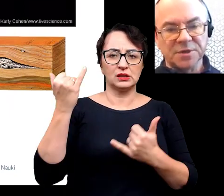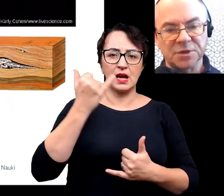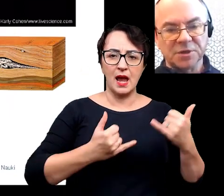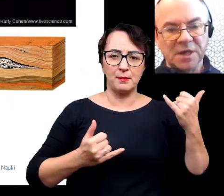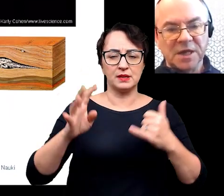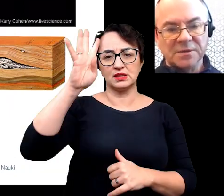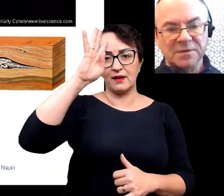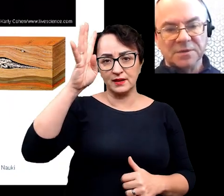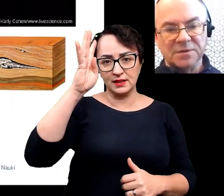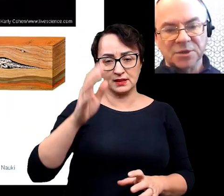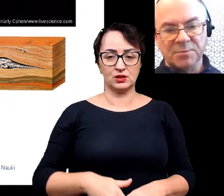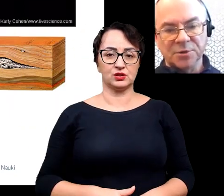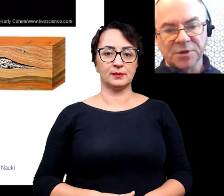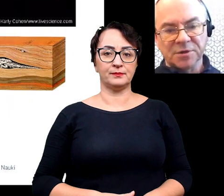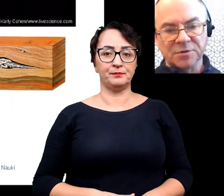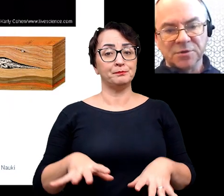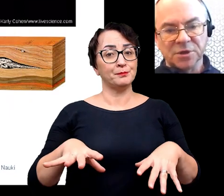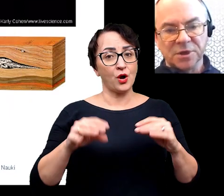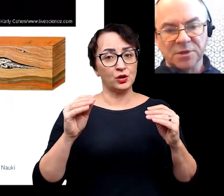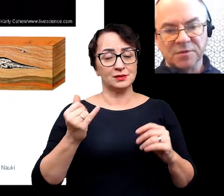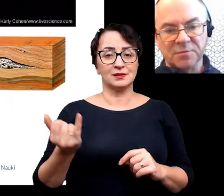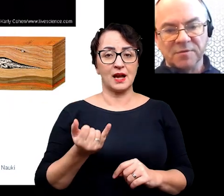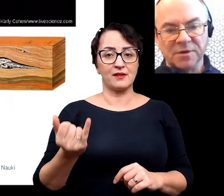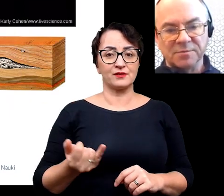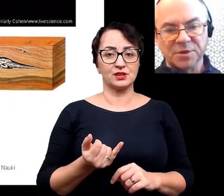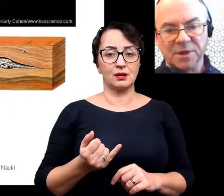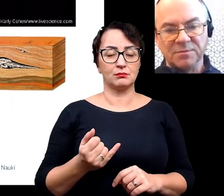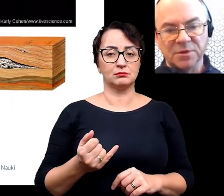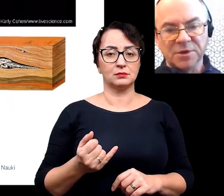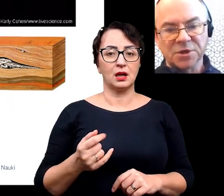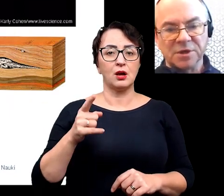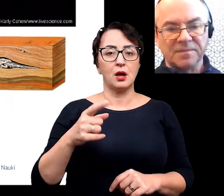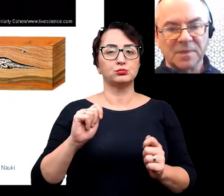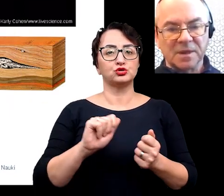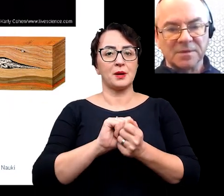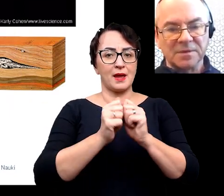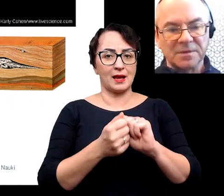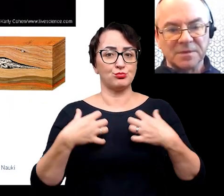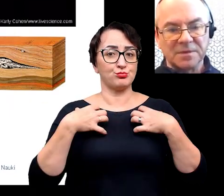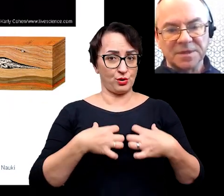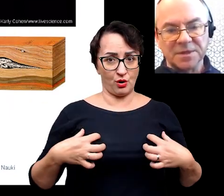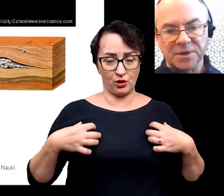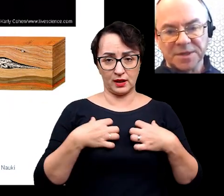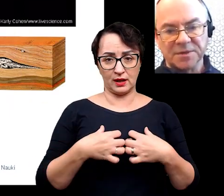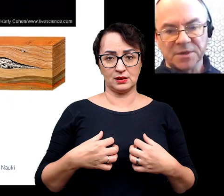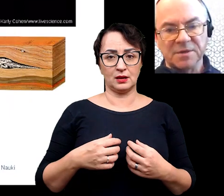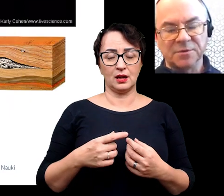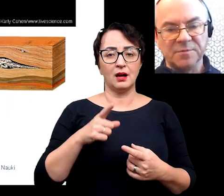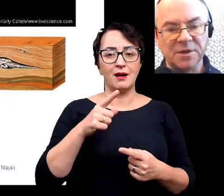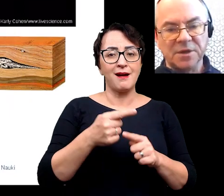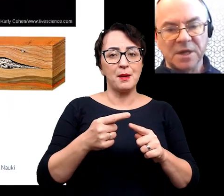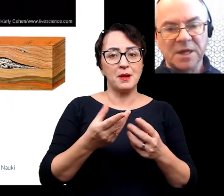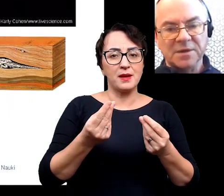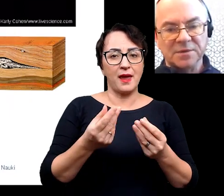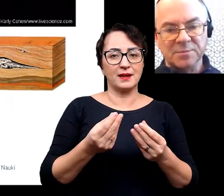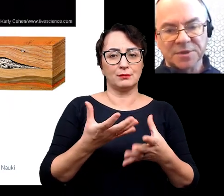chemicznych, fizycznych. Także na początek oczywiście tutaj wpływają przemiany biologiczne, dezyntegracja tych